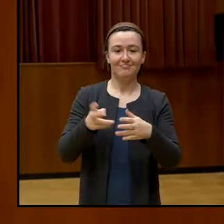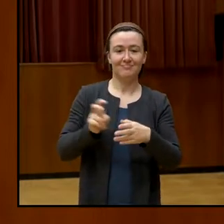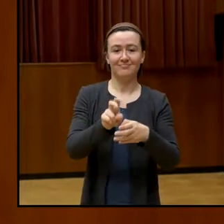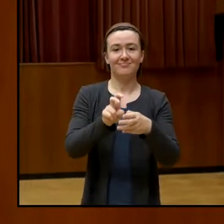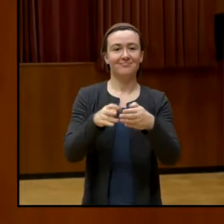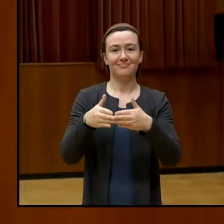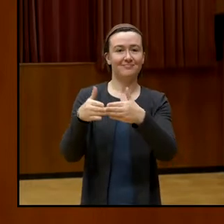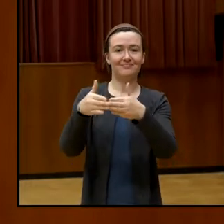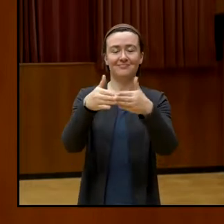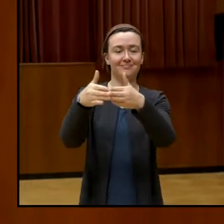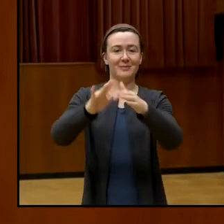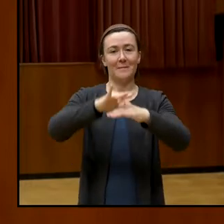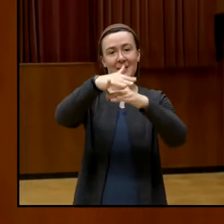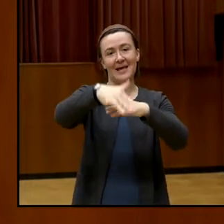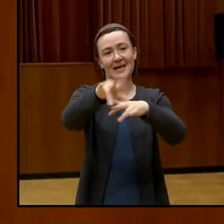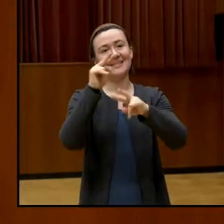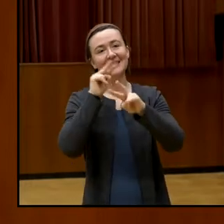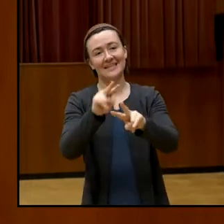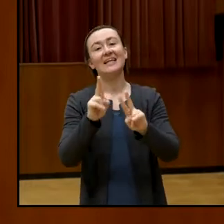große Weite mehr sehen.